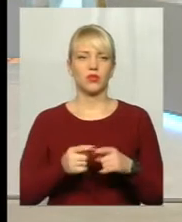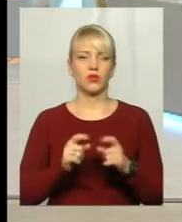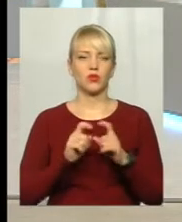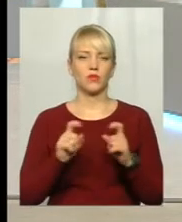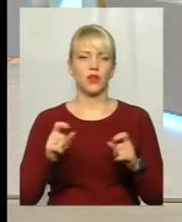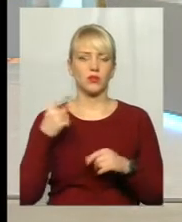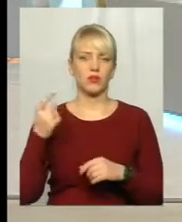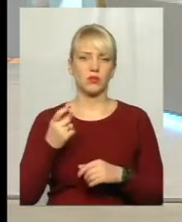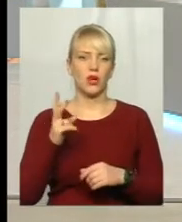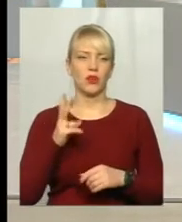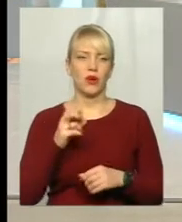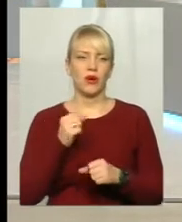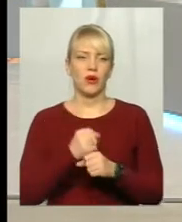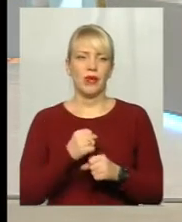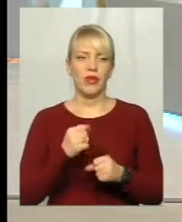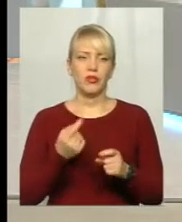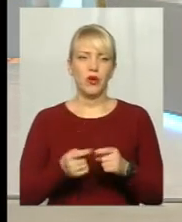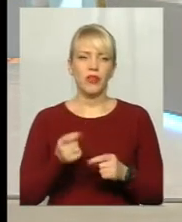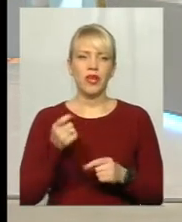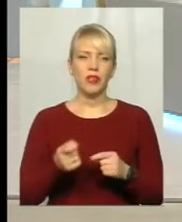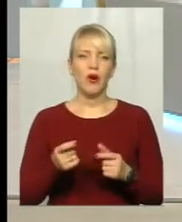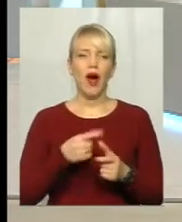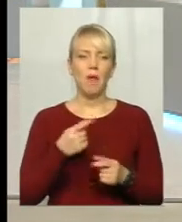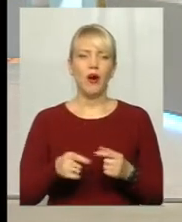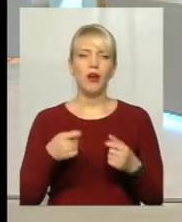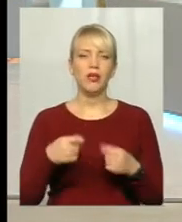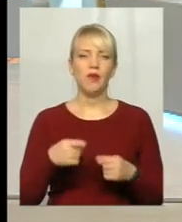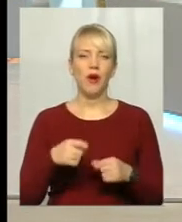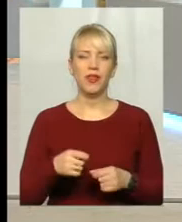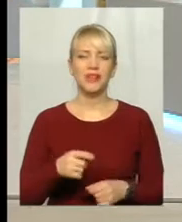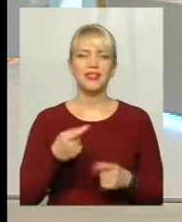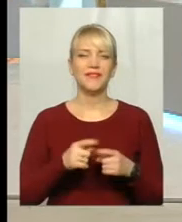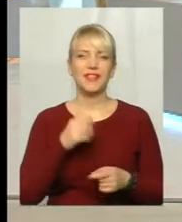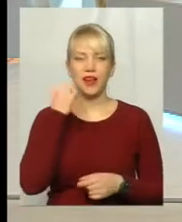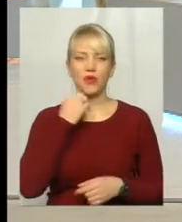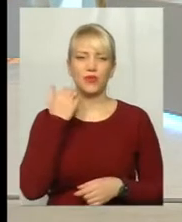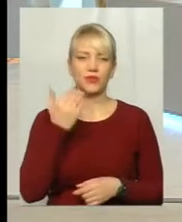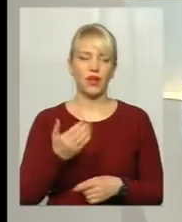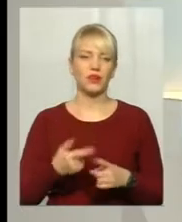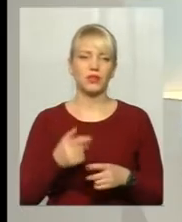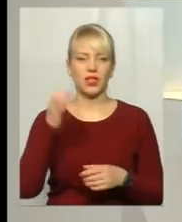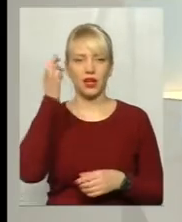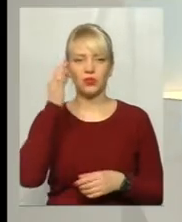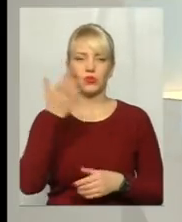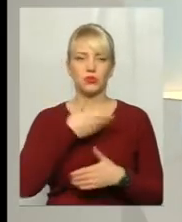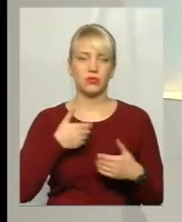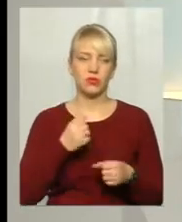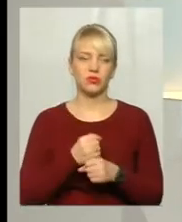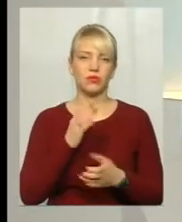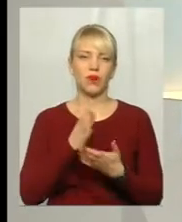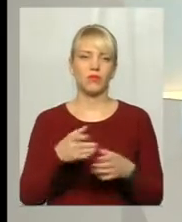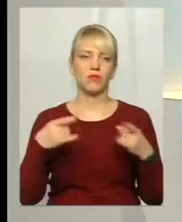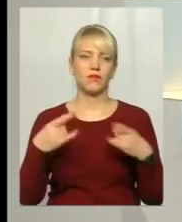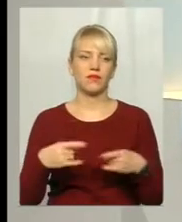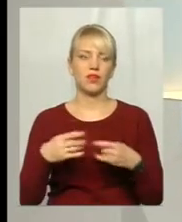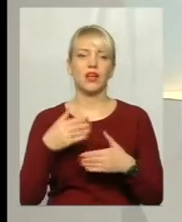господарювання, який робить цю знижку або розпродаж. Дякую, пані Тетяне. Нашим глядачам я нагадую, що ми працюємо у прямому ефірі, тому